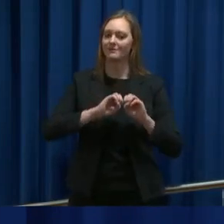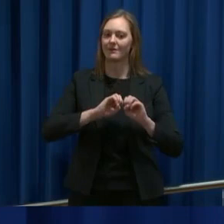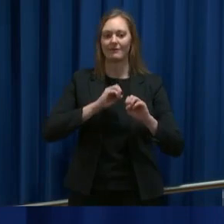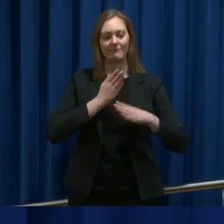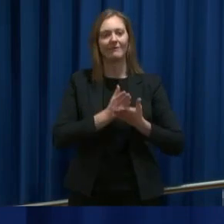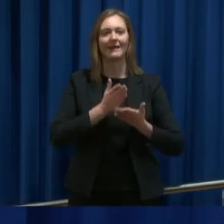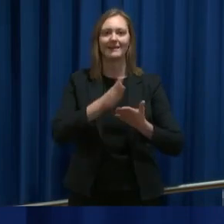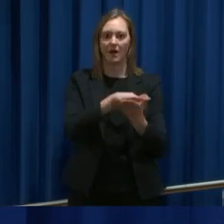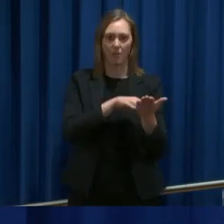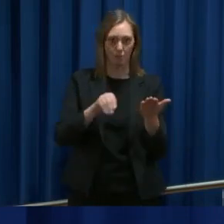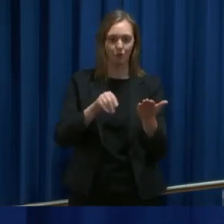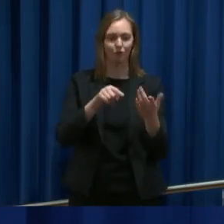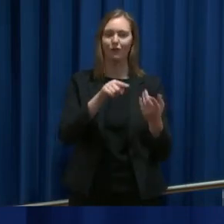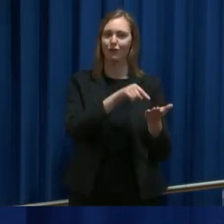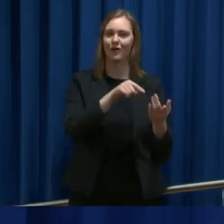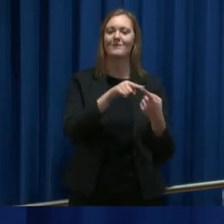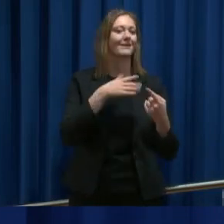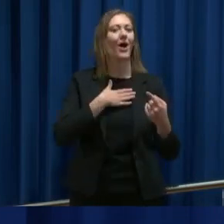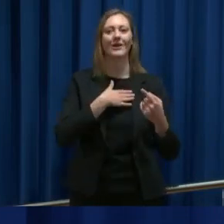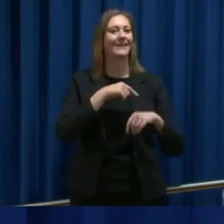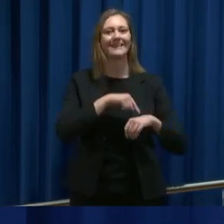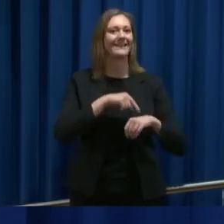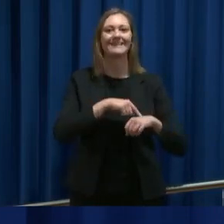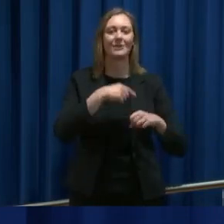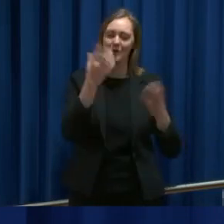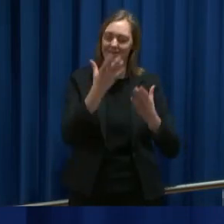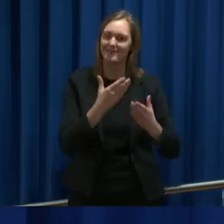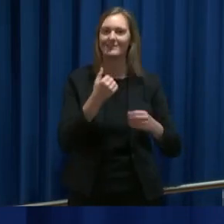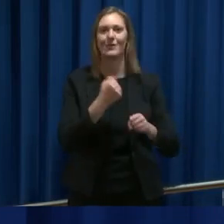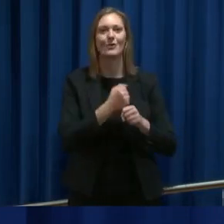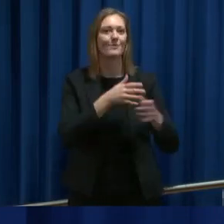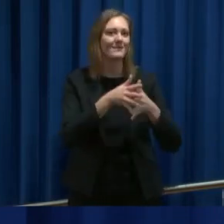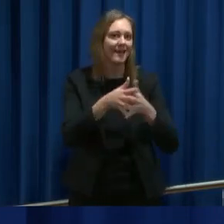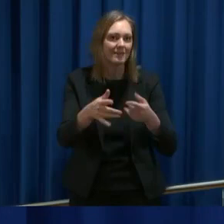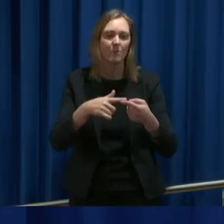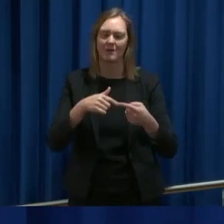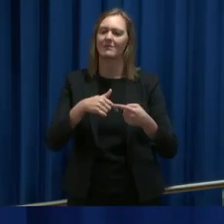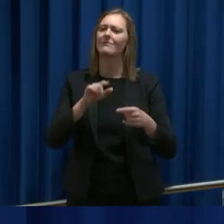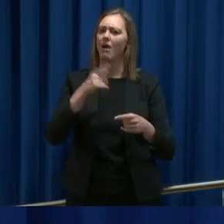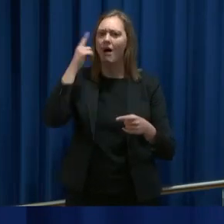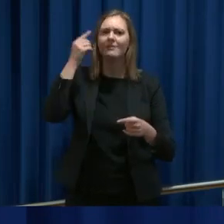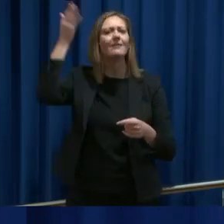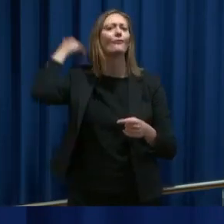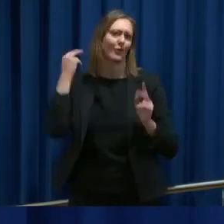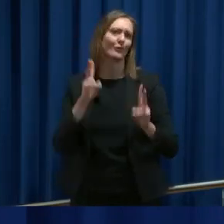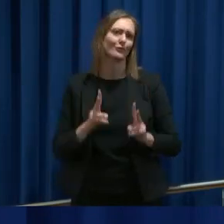helsedirektoratet, men som vi selvfølgelig ikke nå har muligheten til å jobbe med. Men det er ikke sånn at dette ikke har vært tenkt på før.